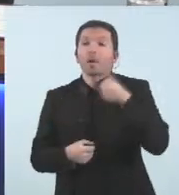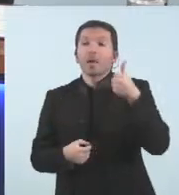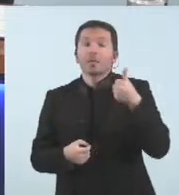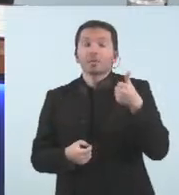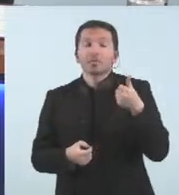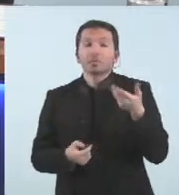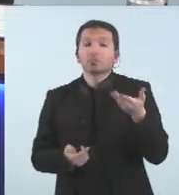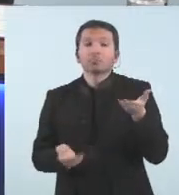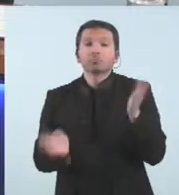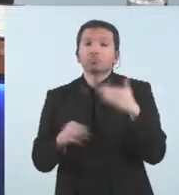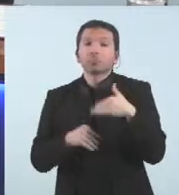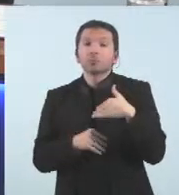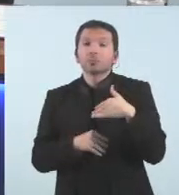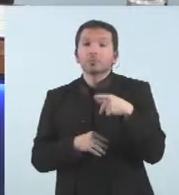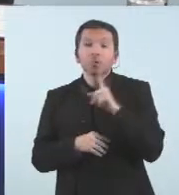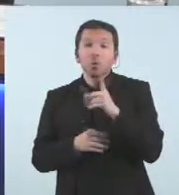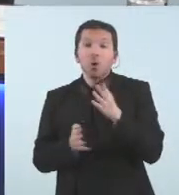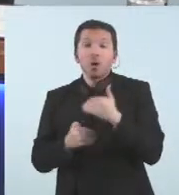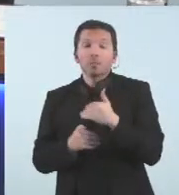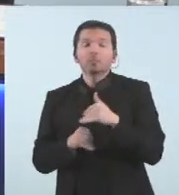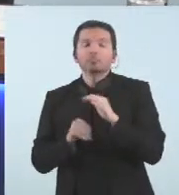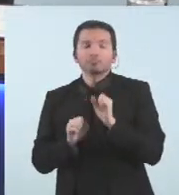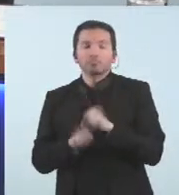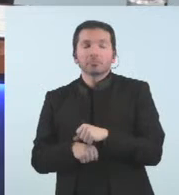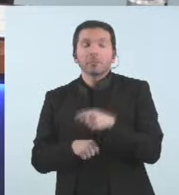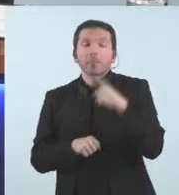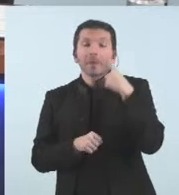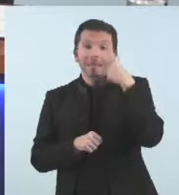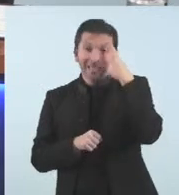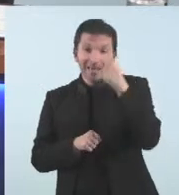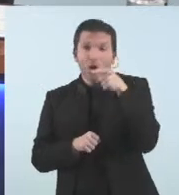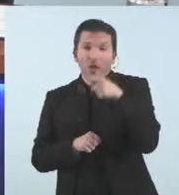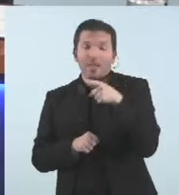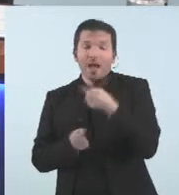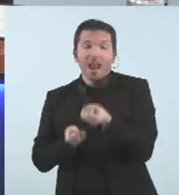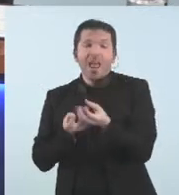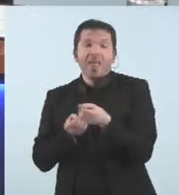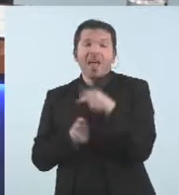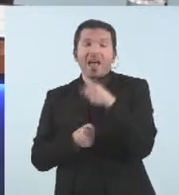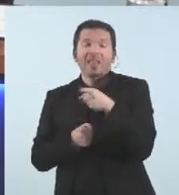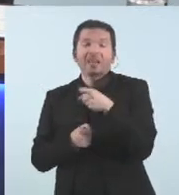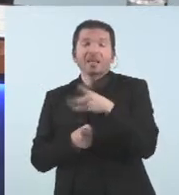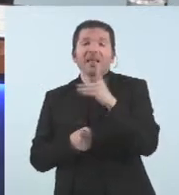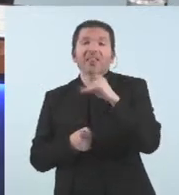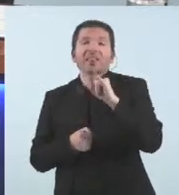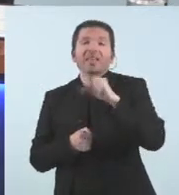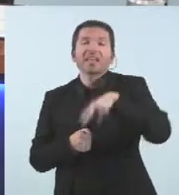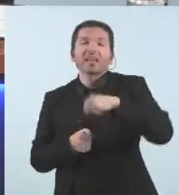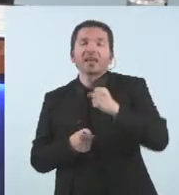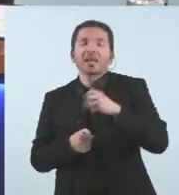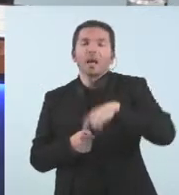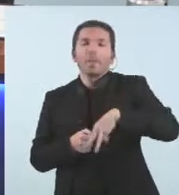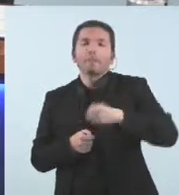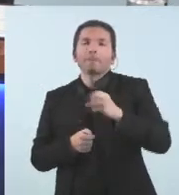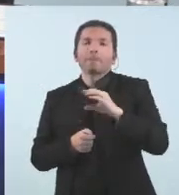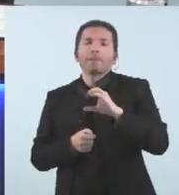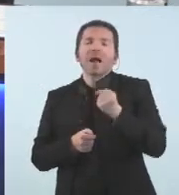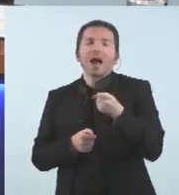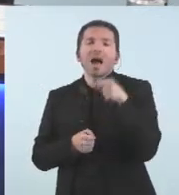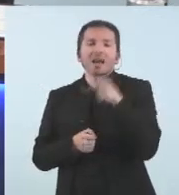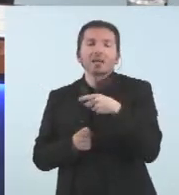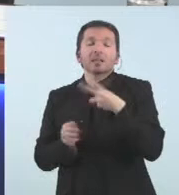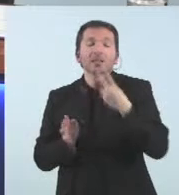si no n'hi ha recordar recordar i diré una dada de Dinamarca ja que avui hem parlat de Dinamarca les persones no vacunades